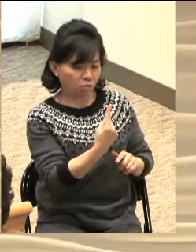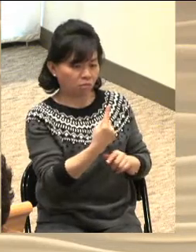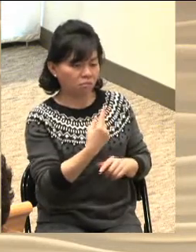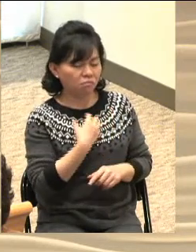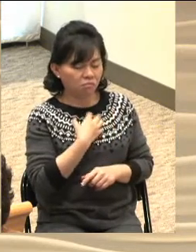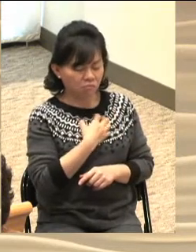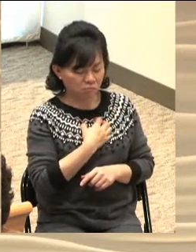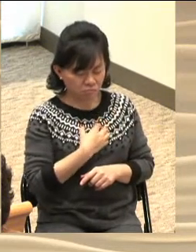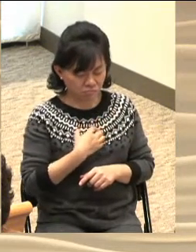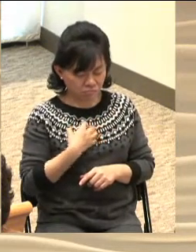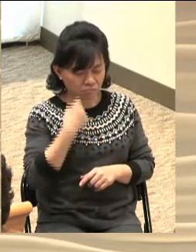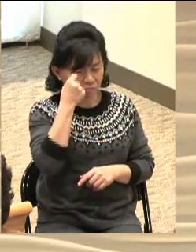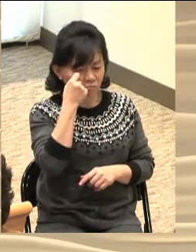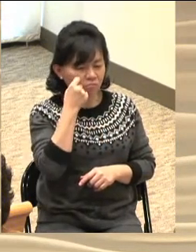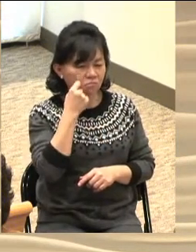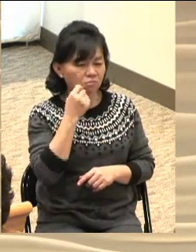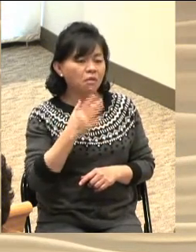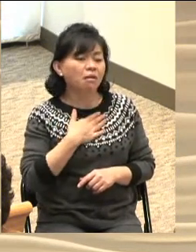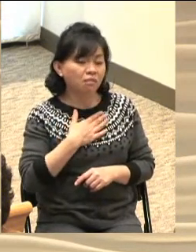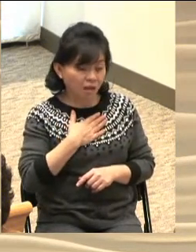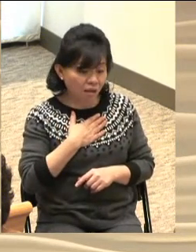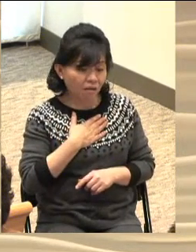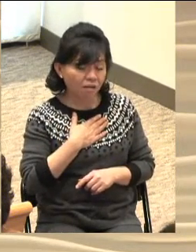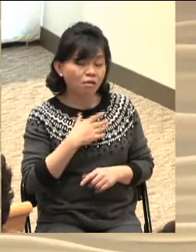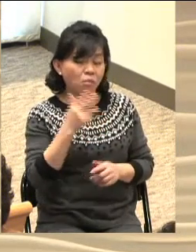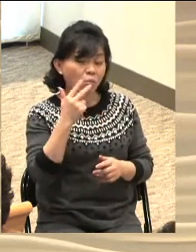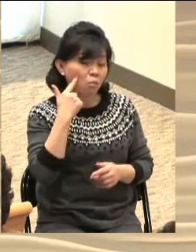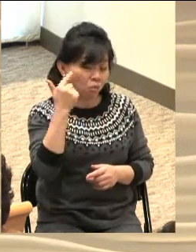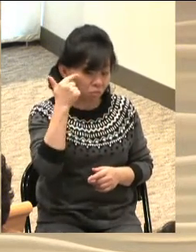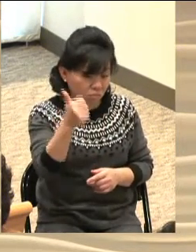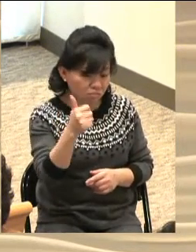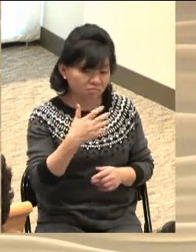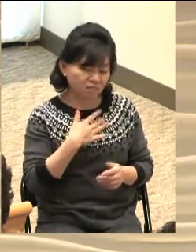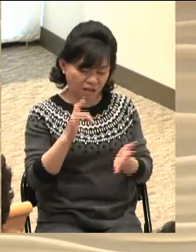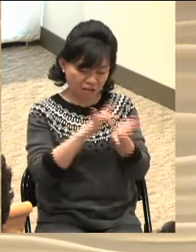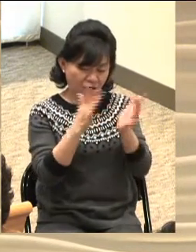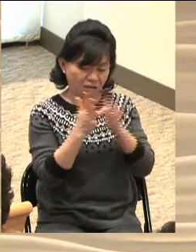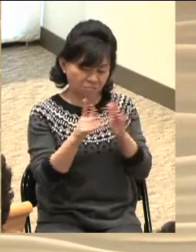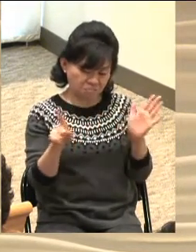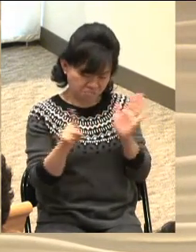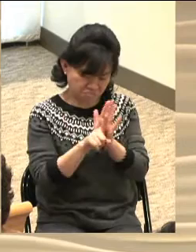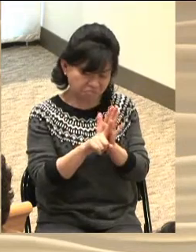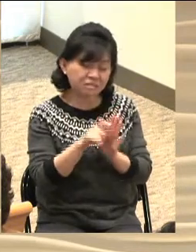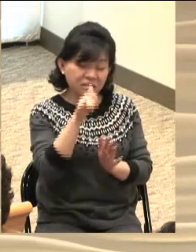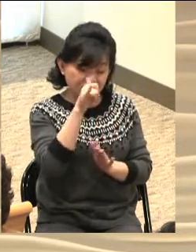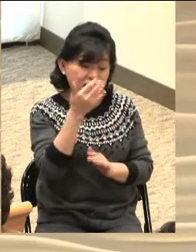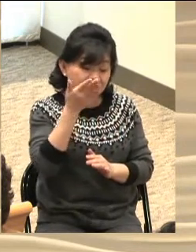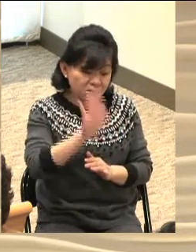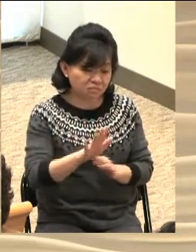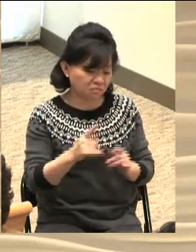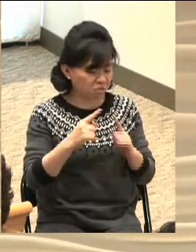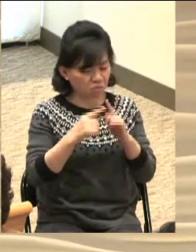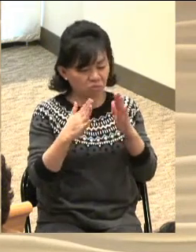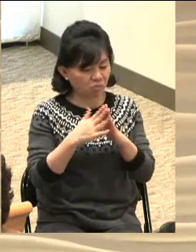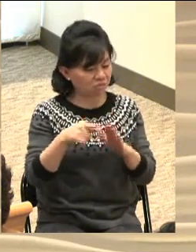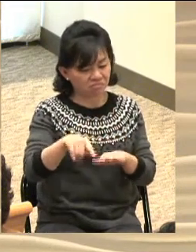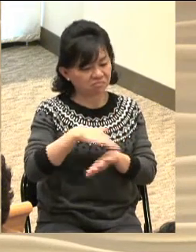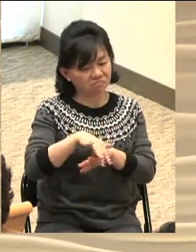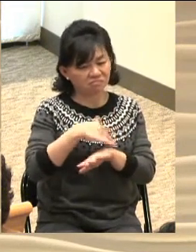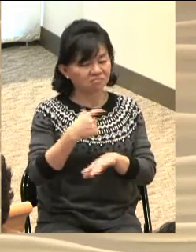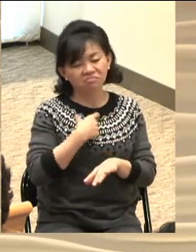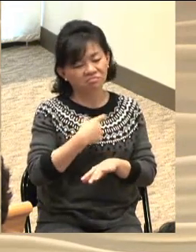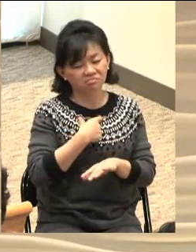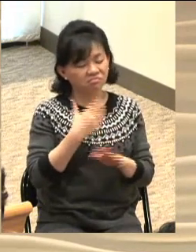찾아와서는 하는 말이 목사님 제가 예수님을 계속 믿겠지만 교회는 옮겨야 되겠습니다